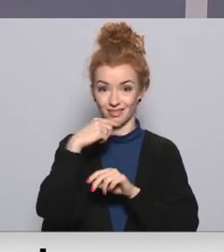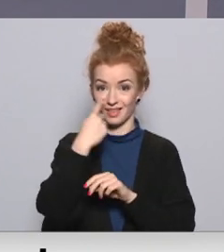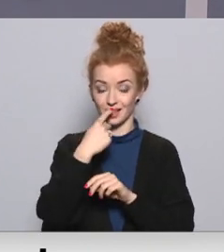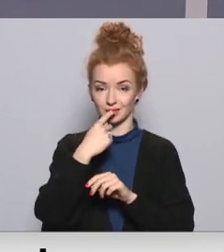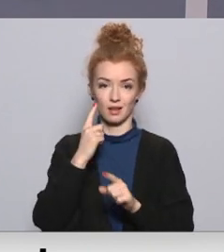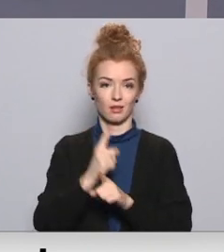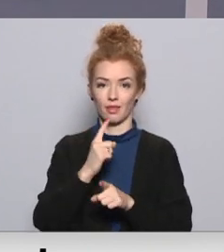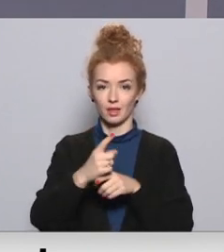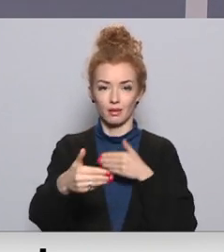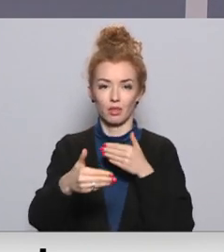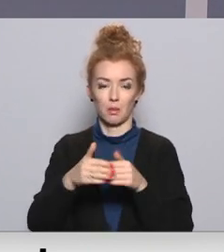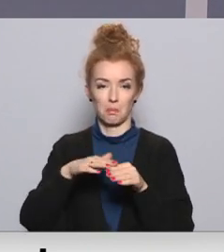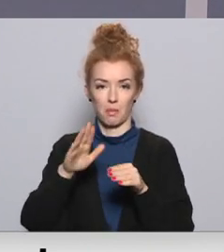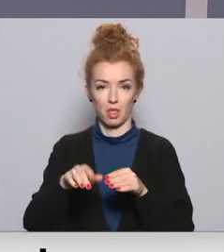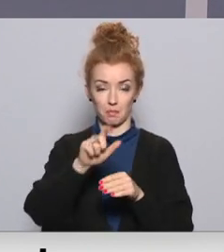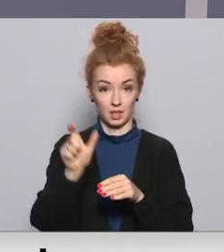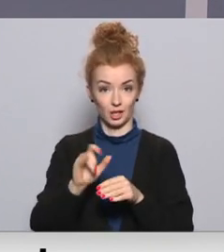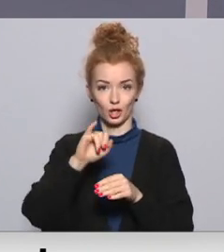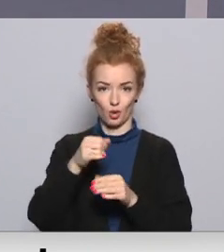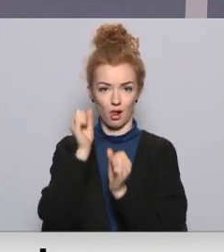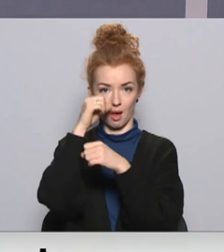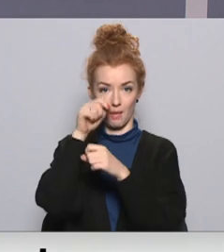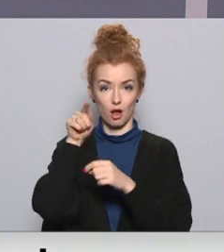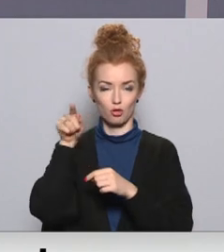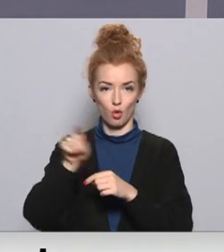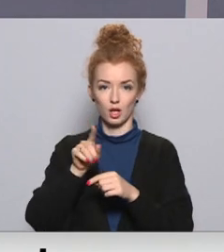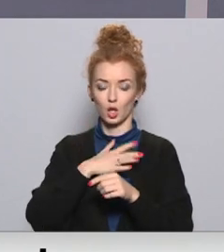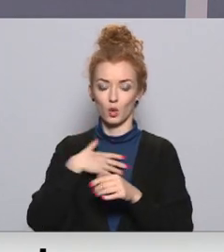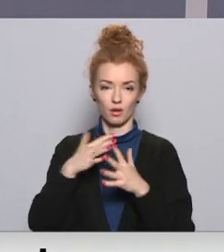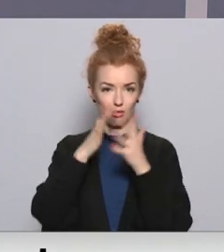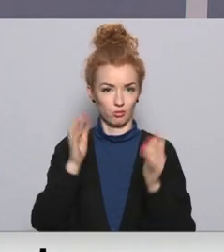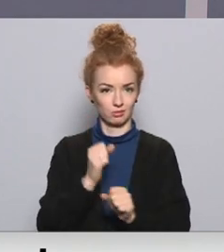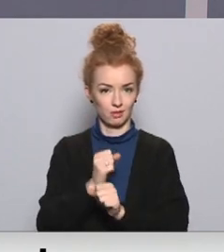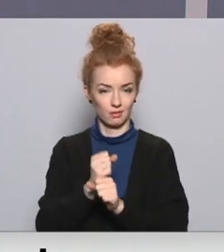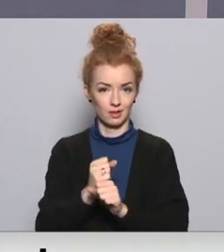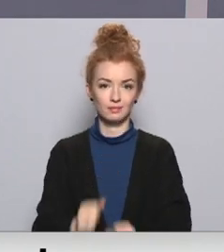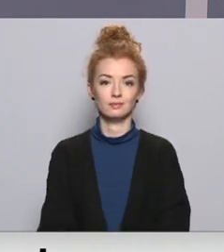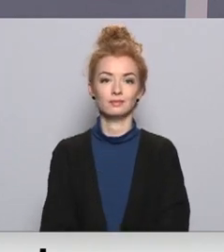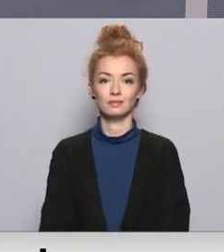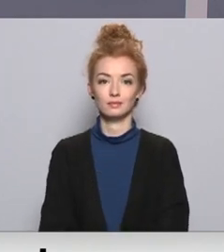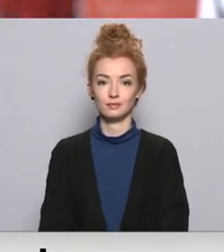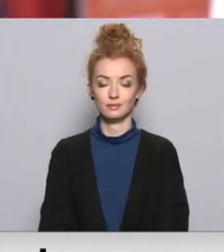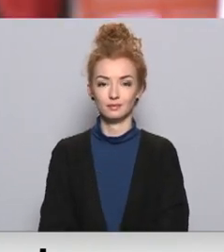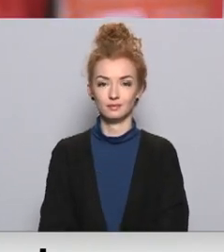nedrīkst sastāt uz pēdējo brīvlaika dienu, jo laboratorija kapacitāte ir ierobežota. Turpina Aija Kīnze.